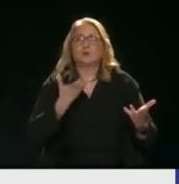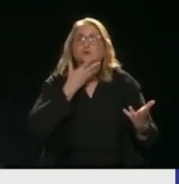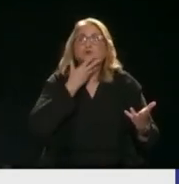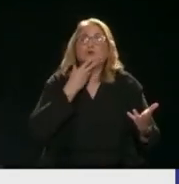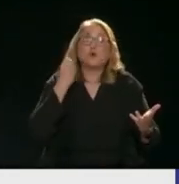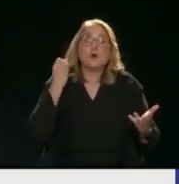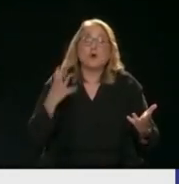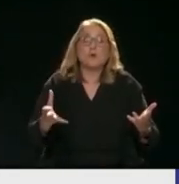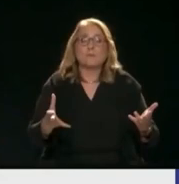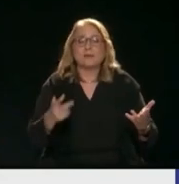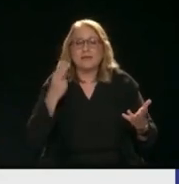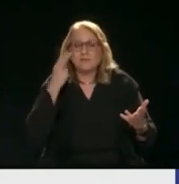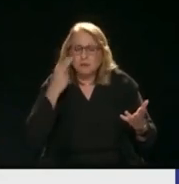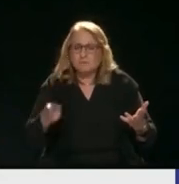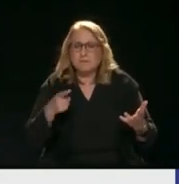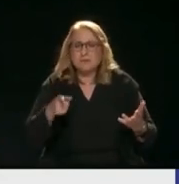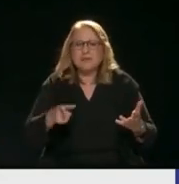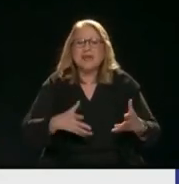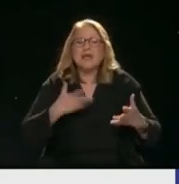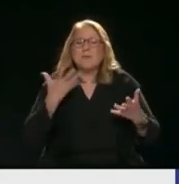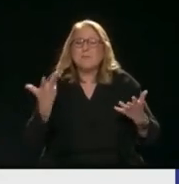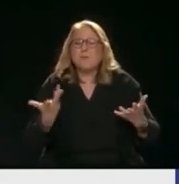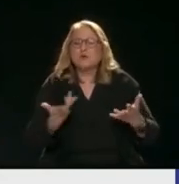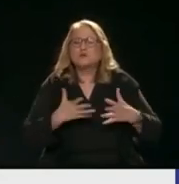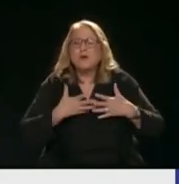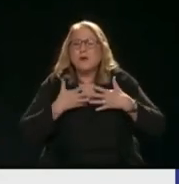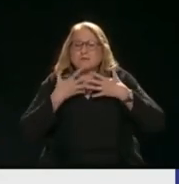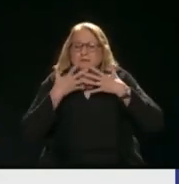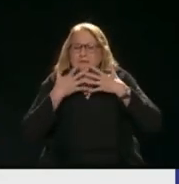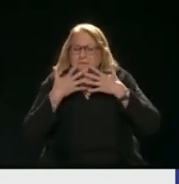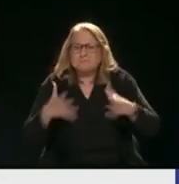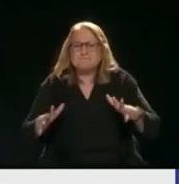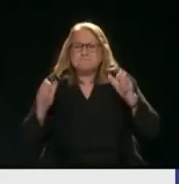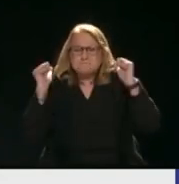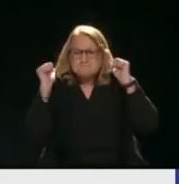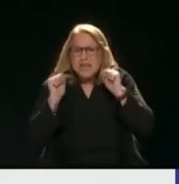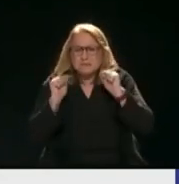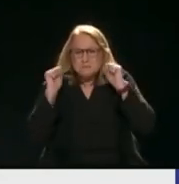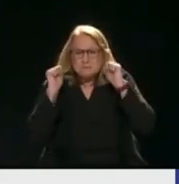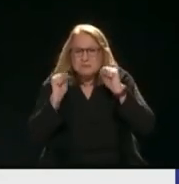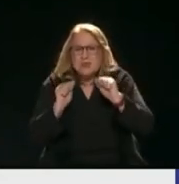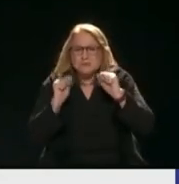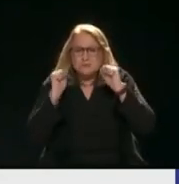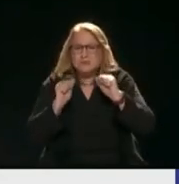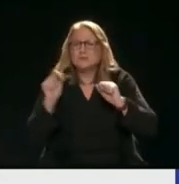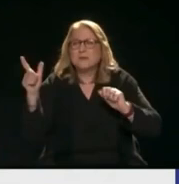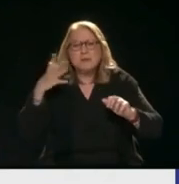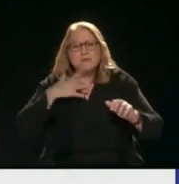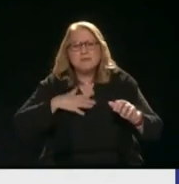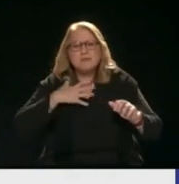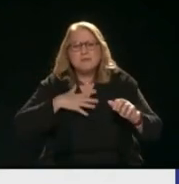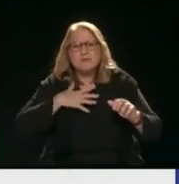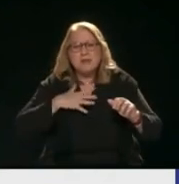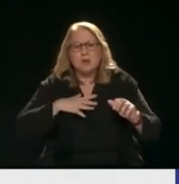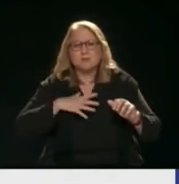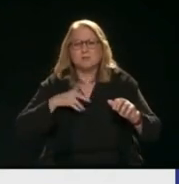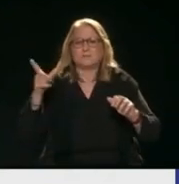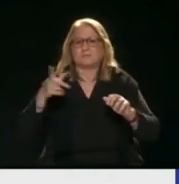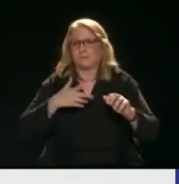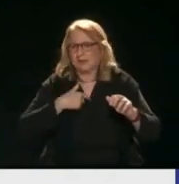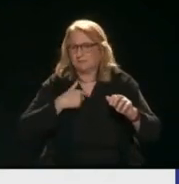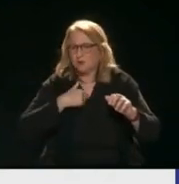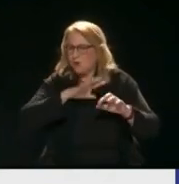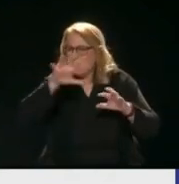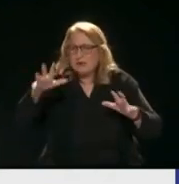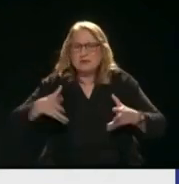όλο το σκηνικό Πόσο πραγματικά πιεστικό είναι Γιατί για να πατήσουμε Ό,τι ελληνικό υπάρχει να σταματήσει Να χαθεί,